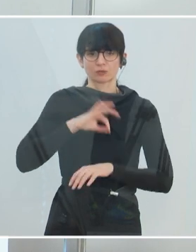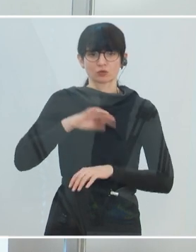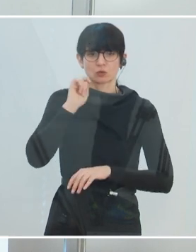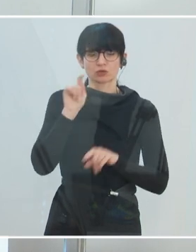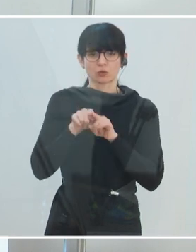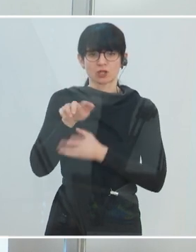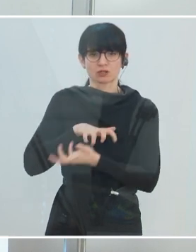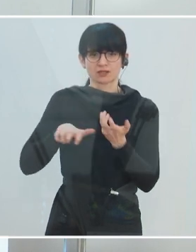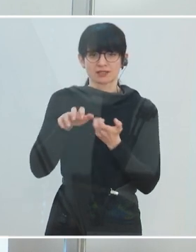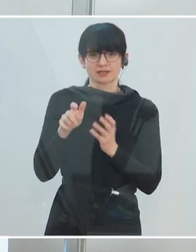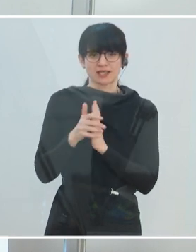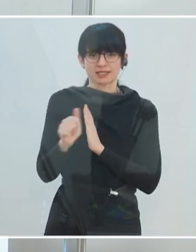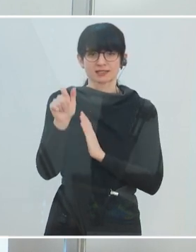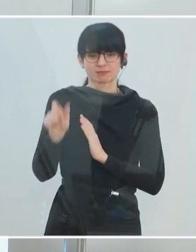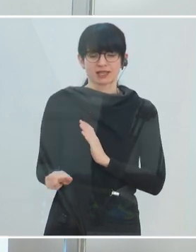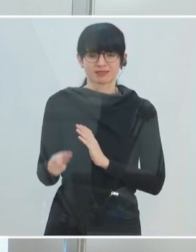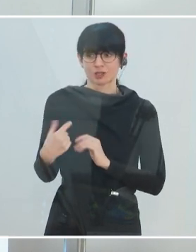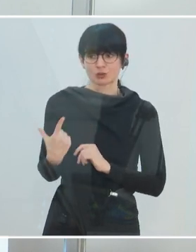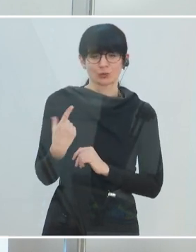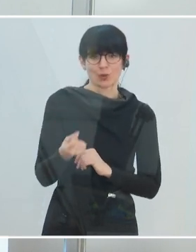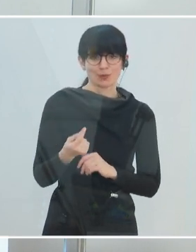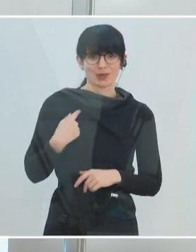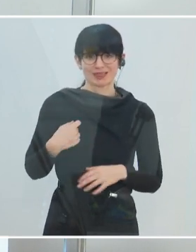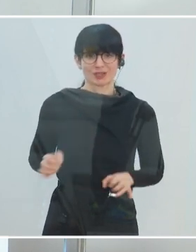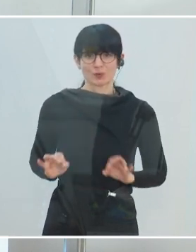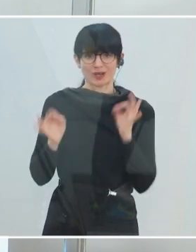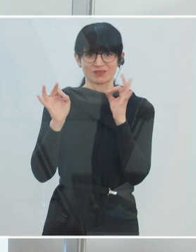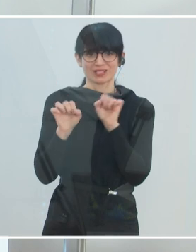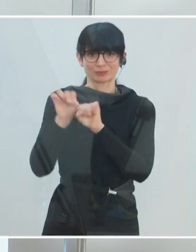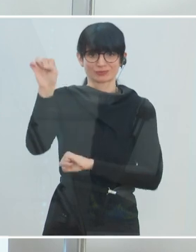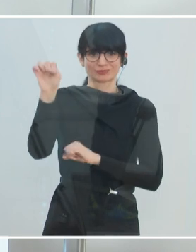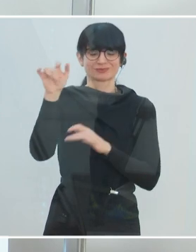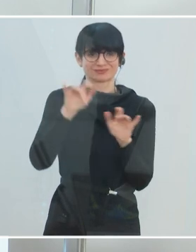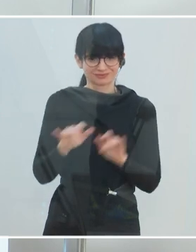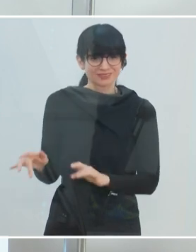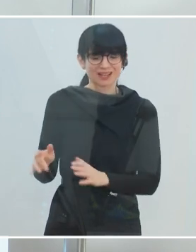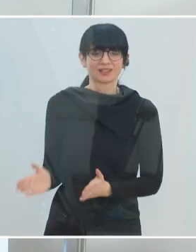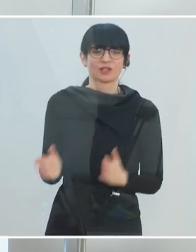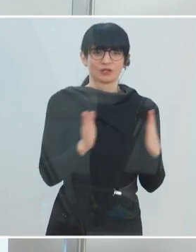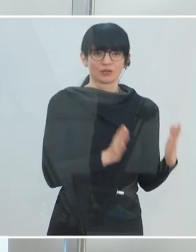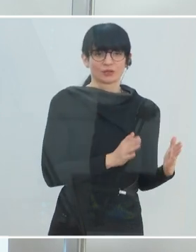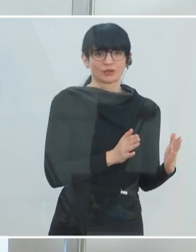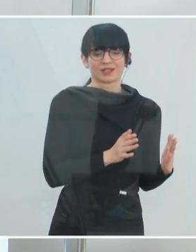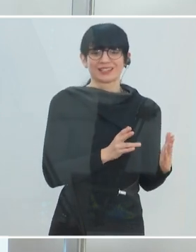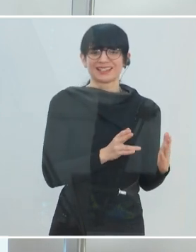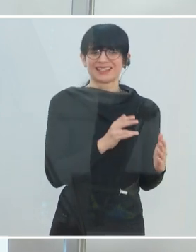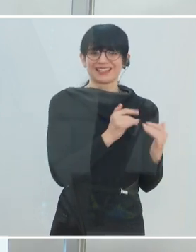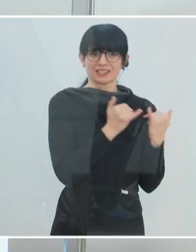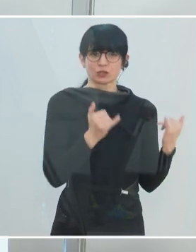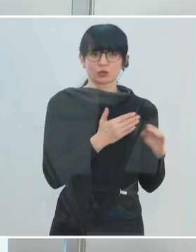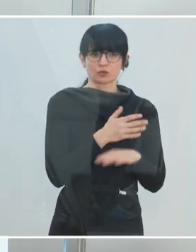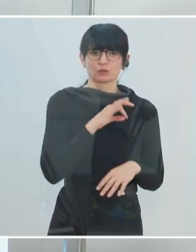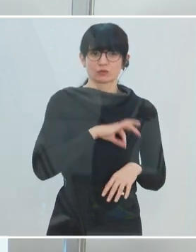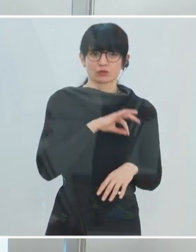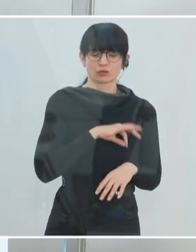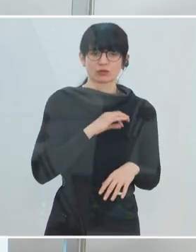Krisenexpertin, also doppelt klassifiziert sozusagen für diese Situation. Vom Institut für Psychologie der